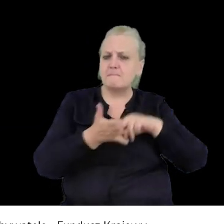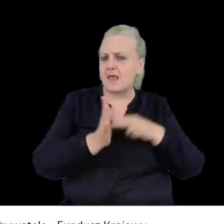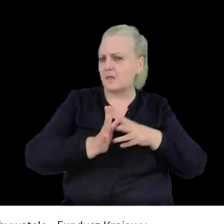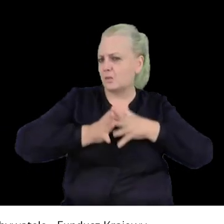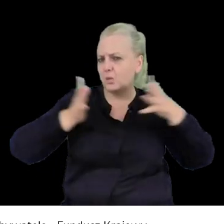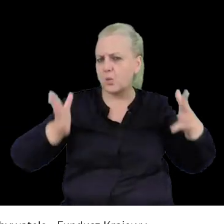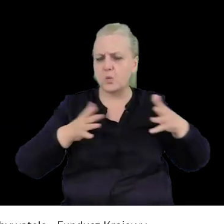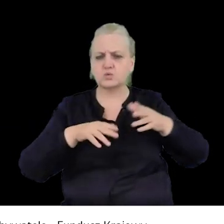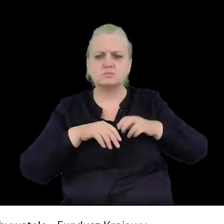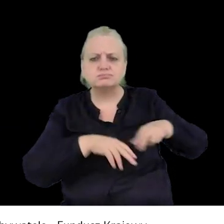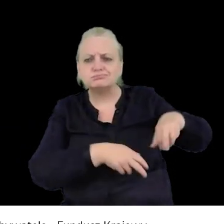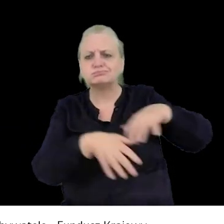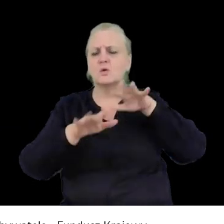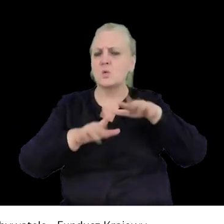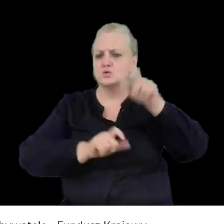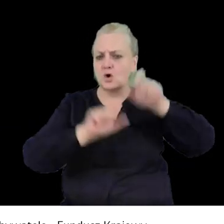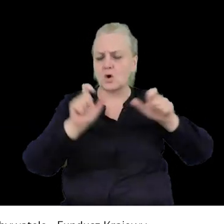dużą część miasta, powiedzmy,